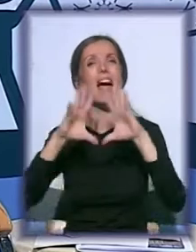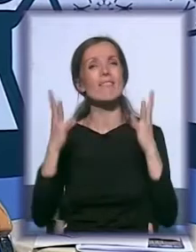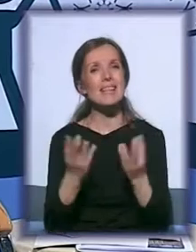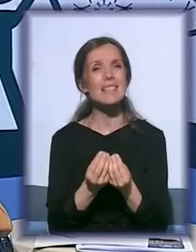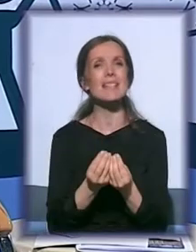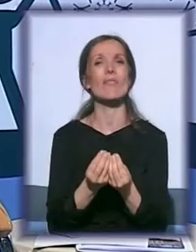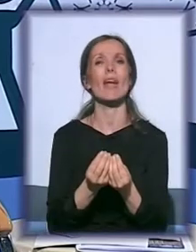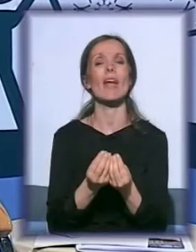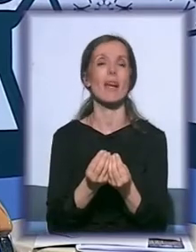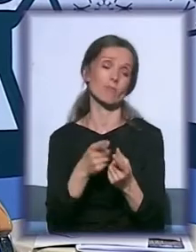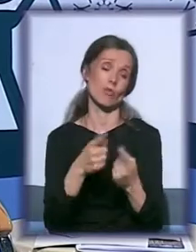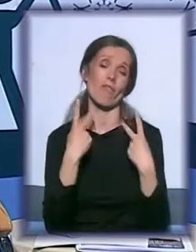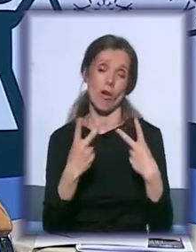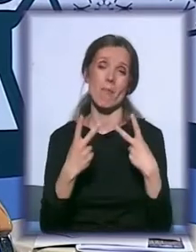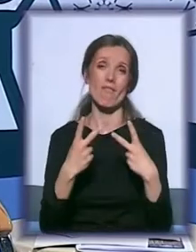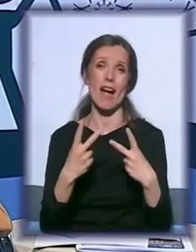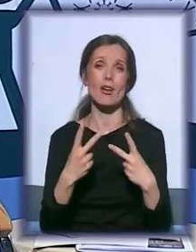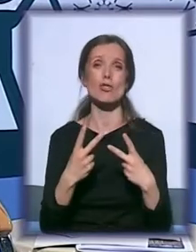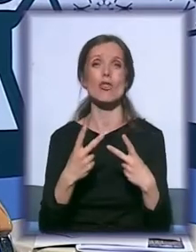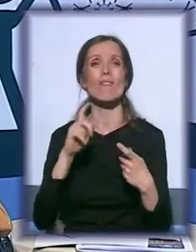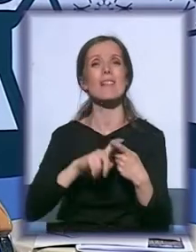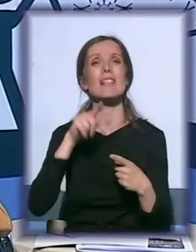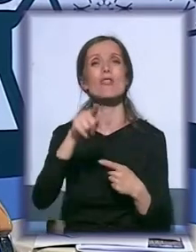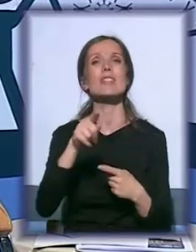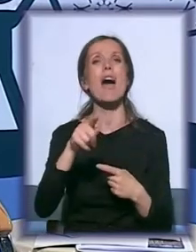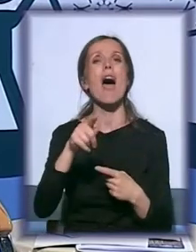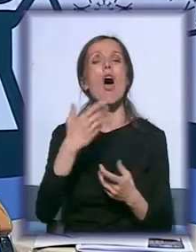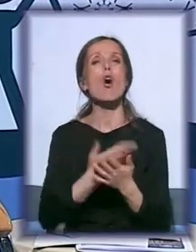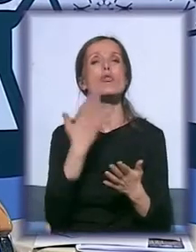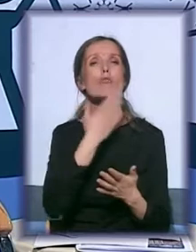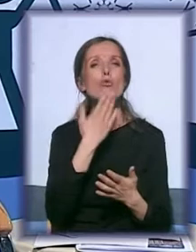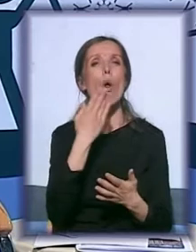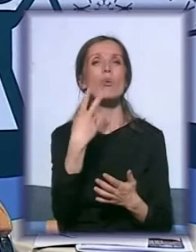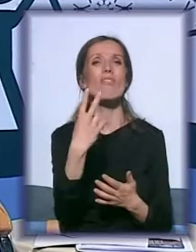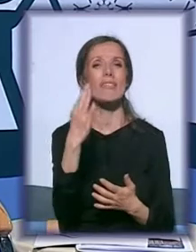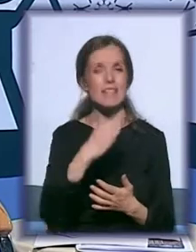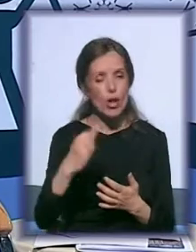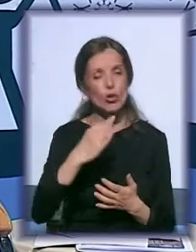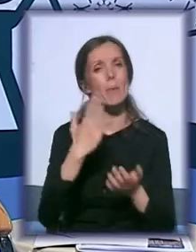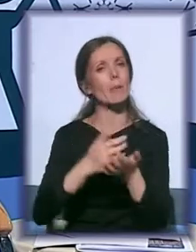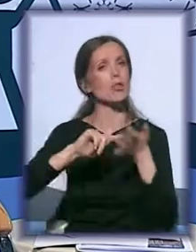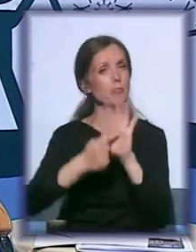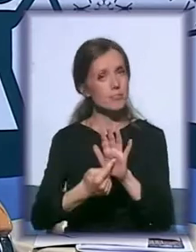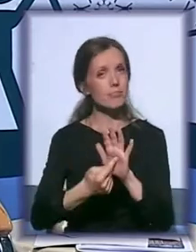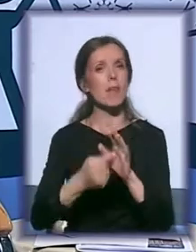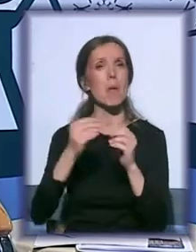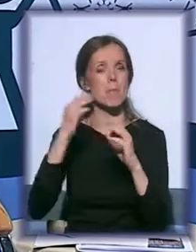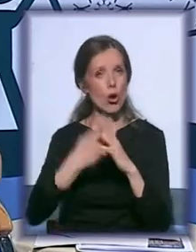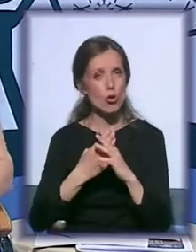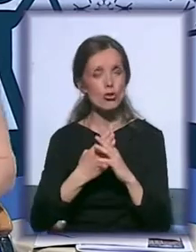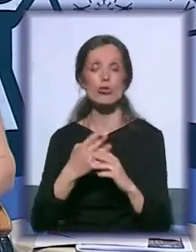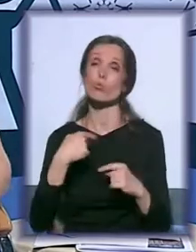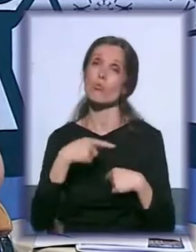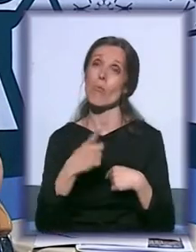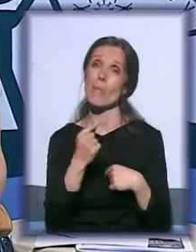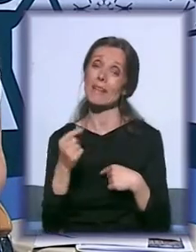a za nas veoma bitno što se dešava u Osnovnoj školi 20. oktober, predstavit će Boboš. I tu smo partneri, Bogom imam, nećemo moći